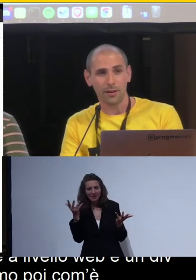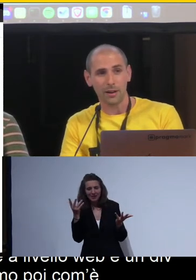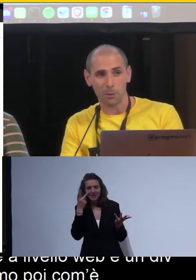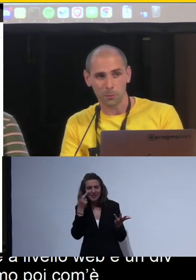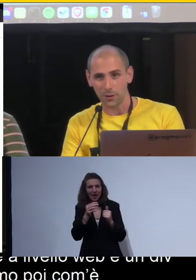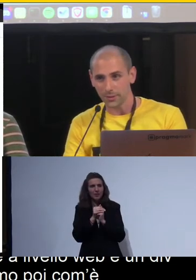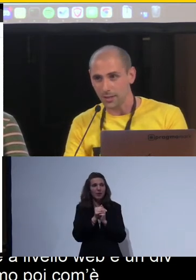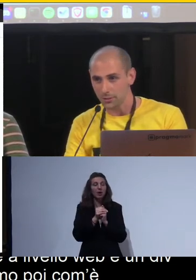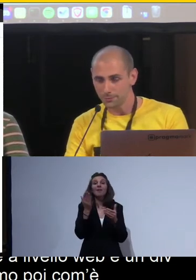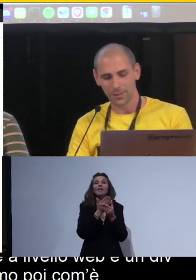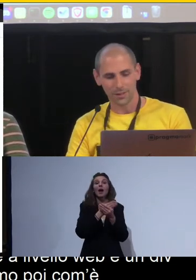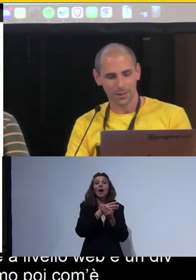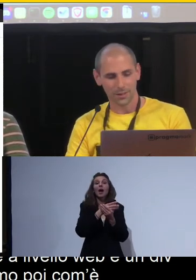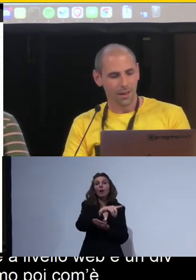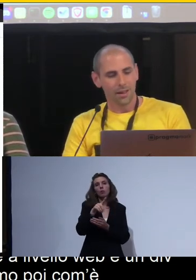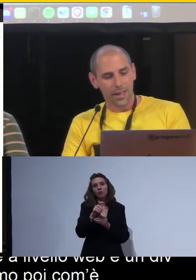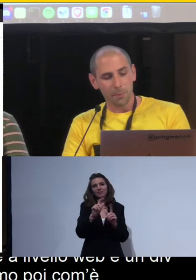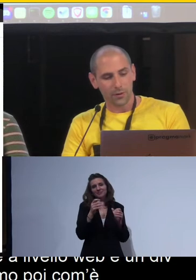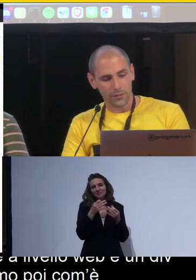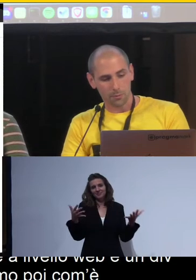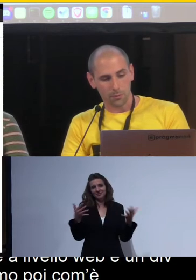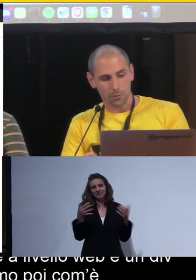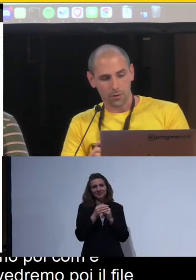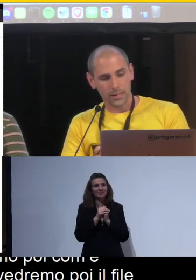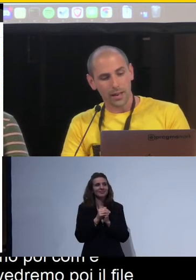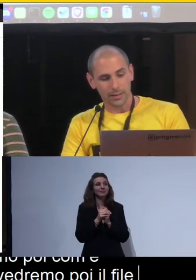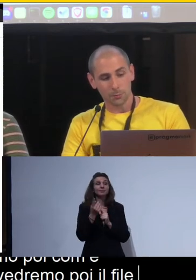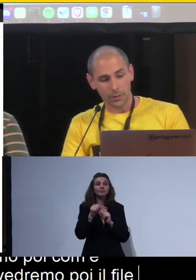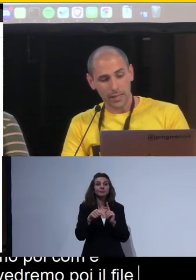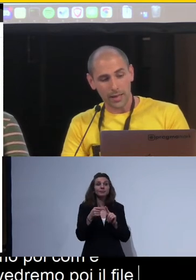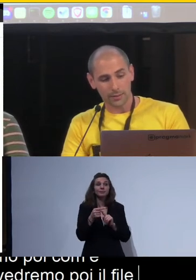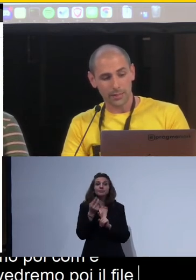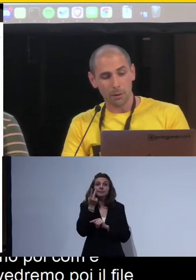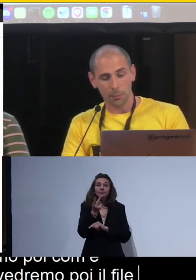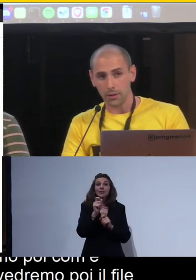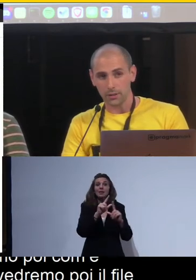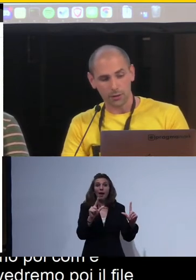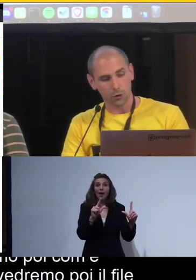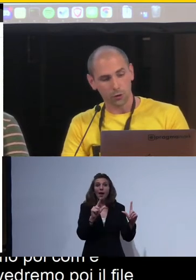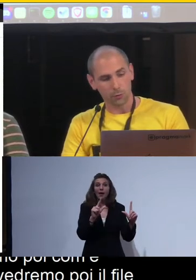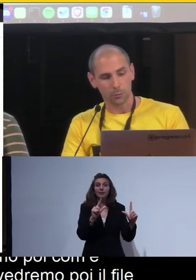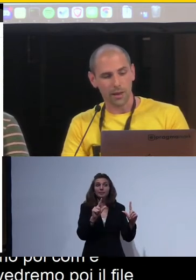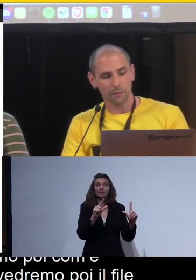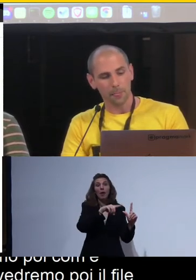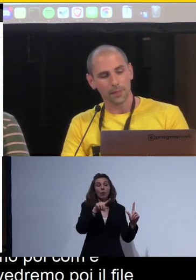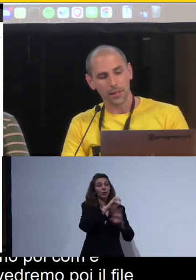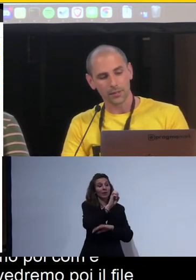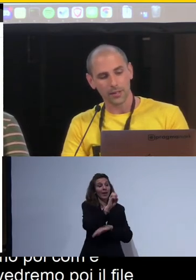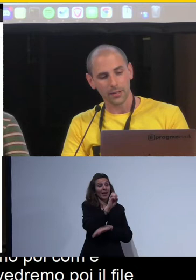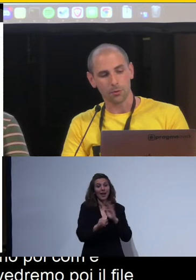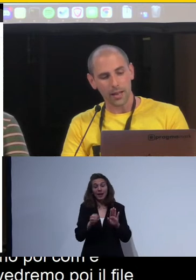file PowerPoint classico e poi vedremo le slide esportate da PowerPoint in formato PDF